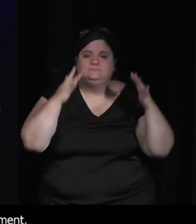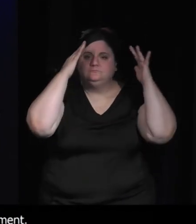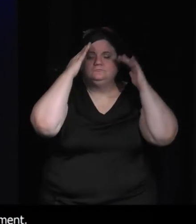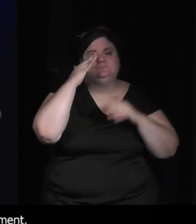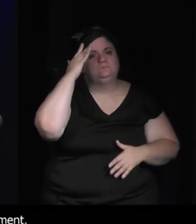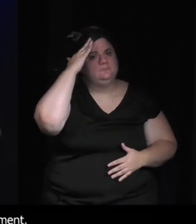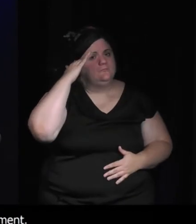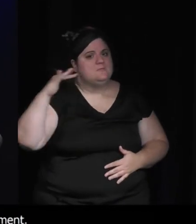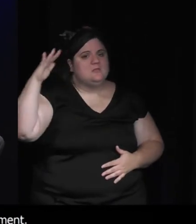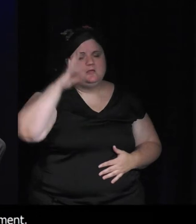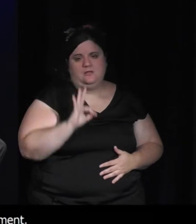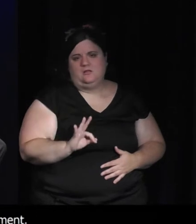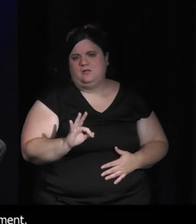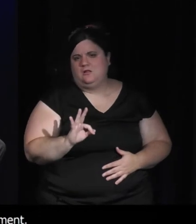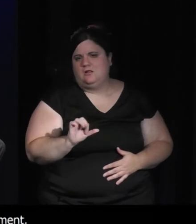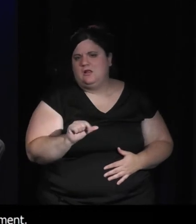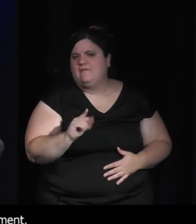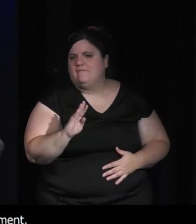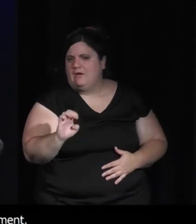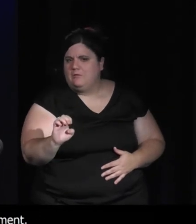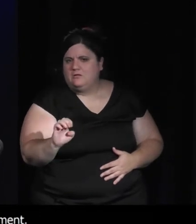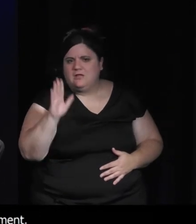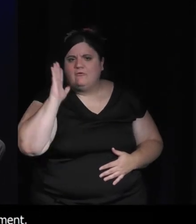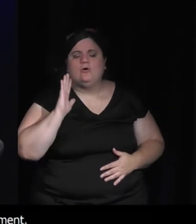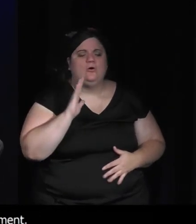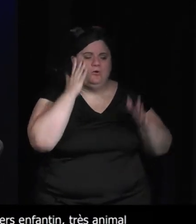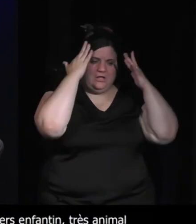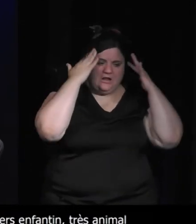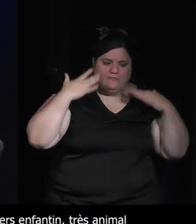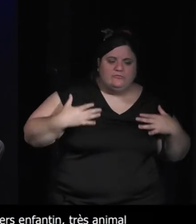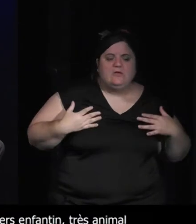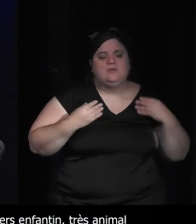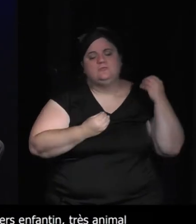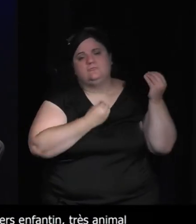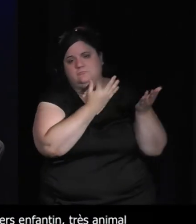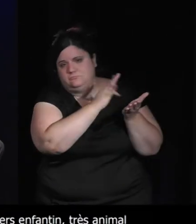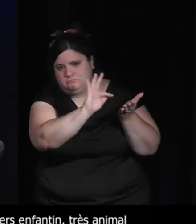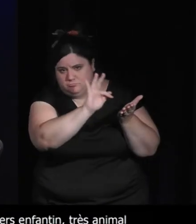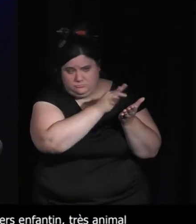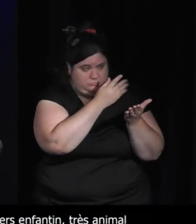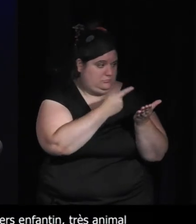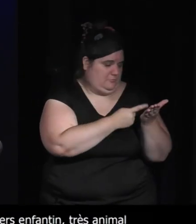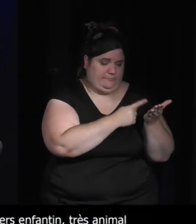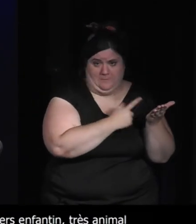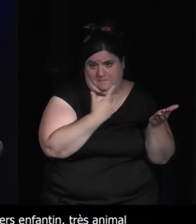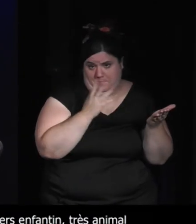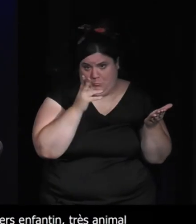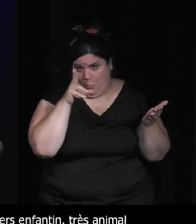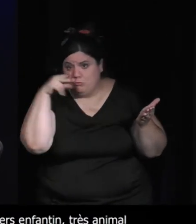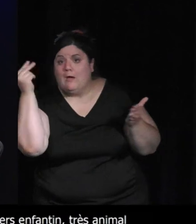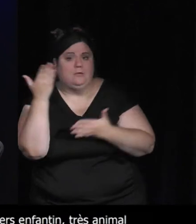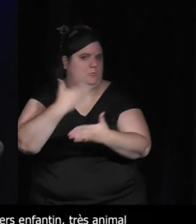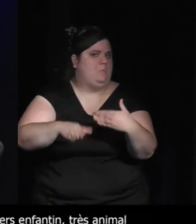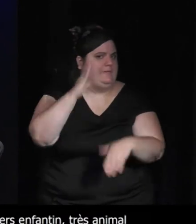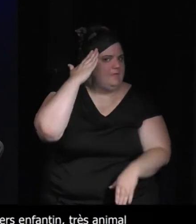Fontaine et bien avant d'autres ont utilisé les animaux pour parler des humains et pour les enfants avoir un